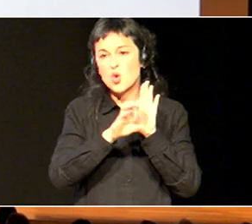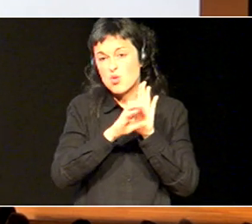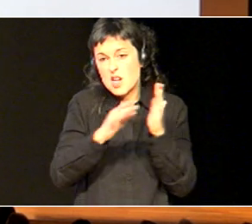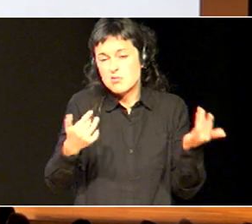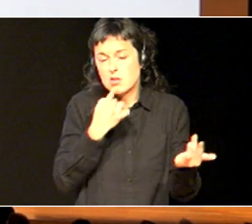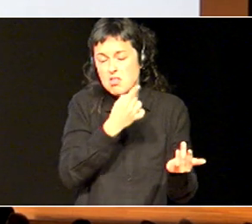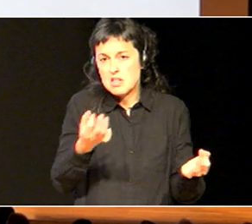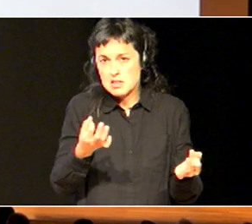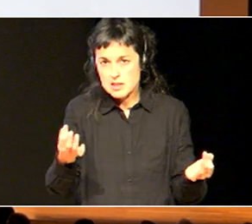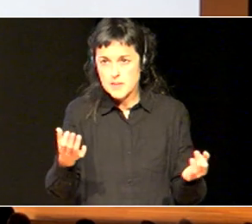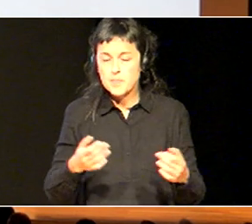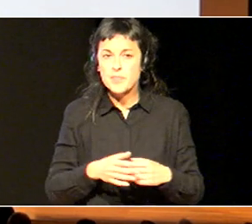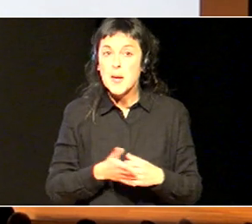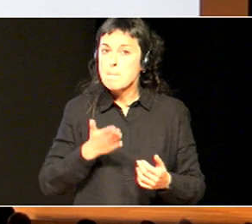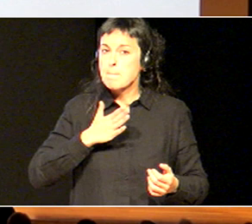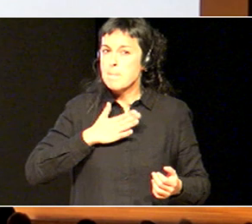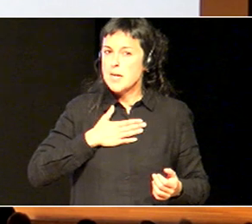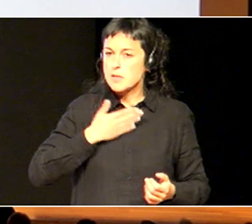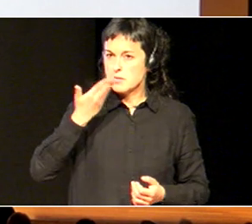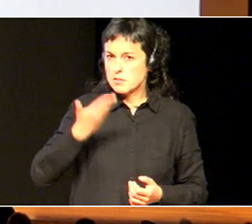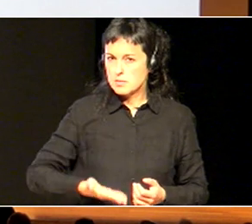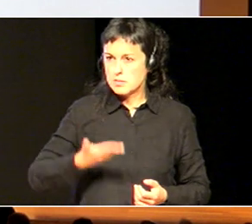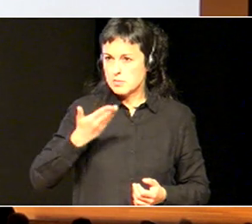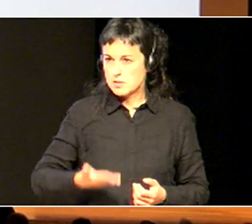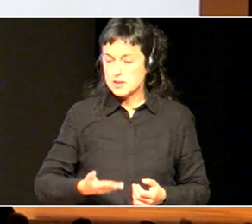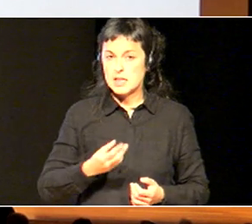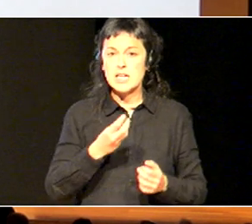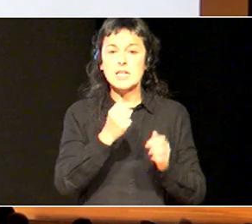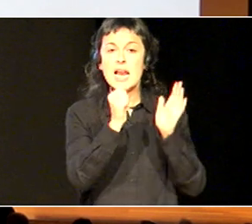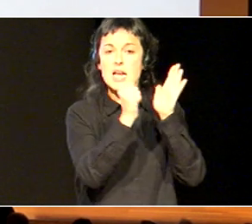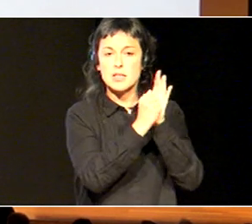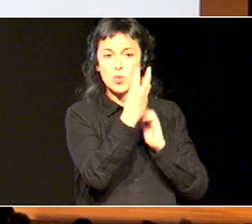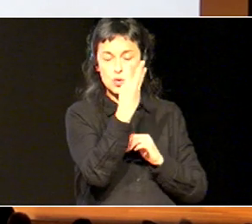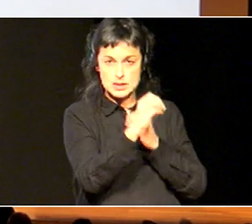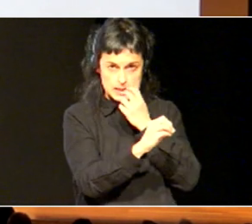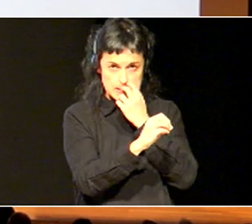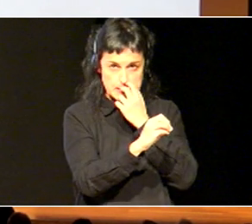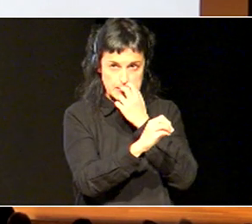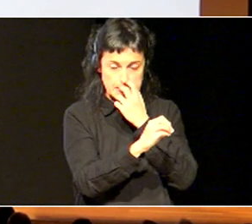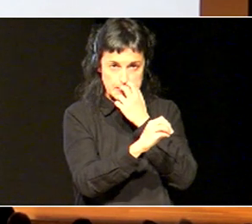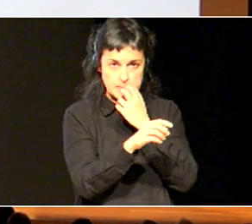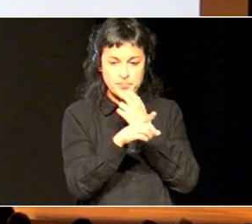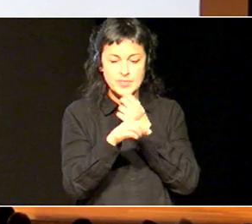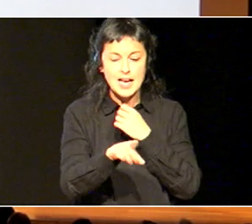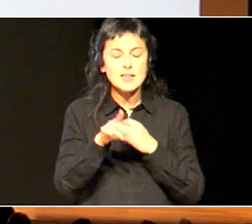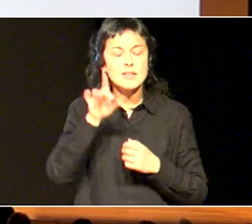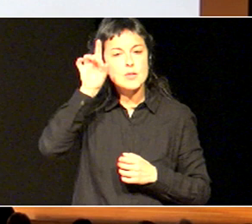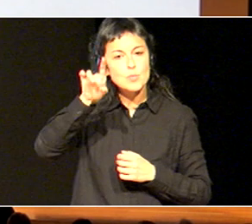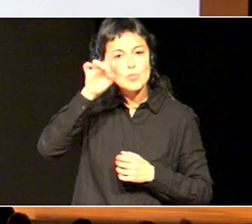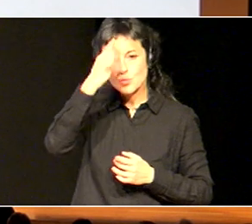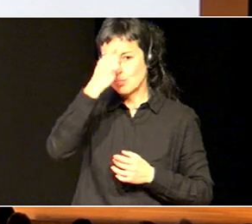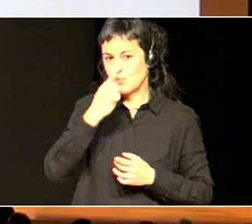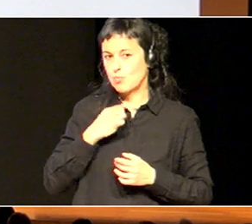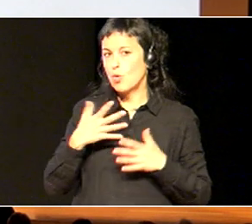nietzat, oso importanti izan da, hogeita, amarrian artikuloan, agertzen dan, irakaslen profila. noski,